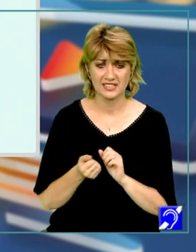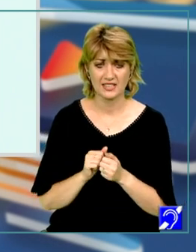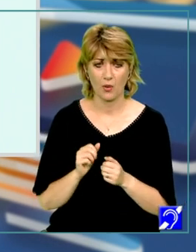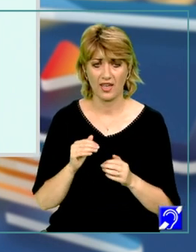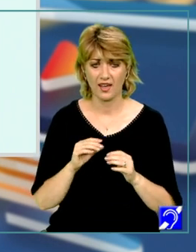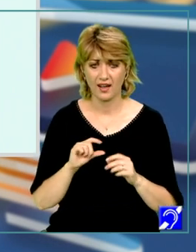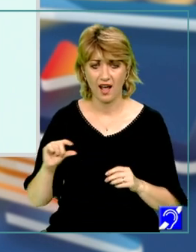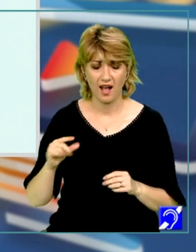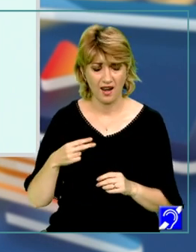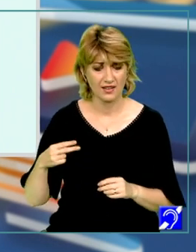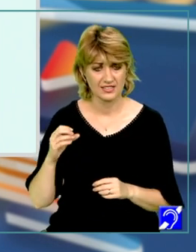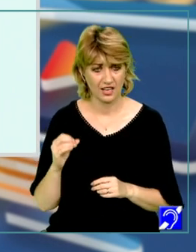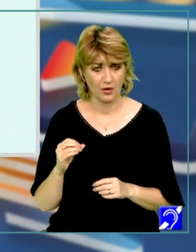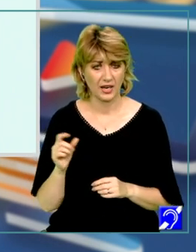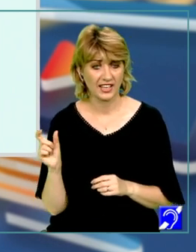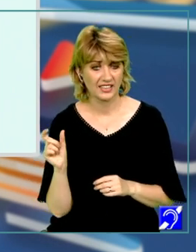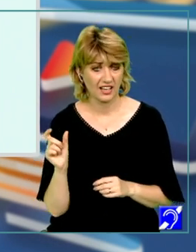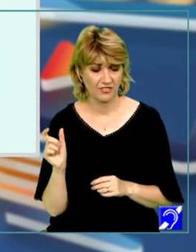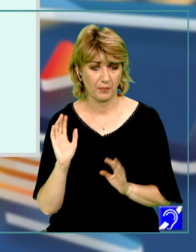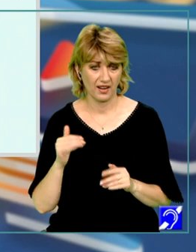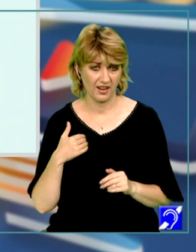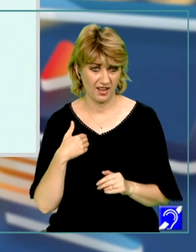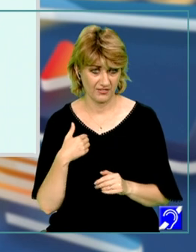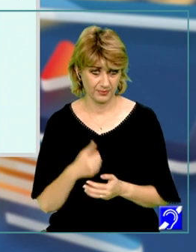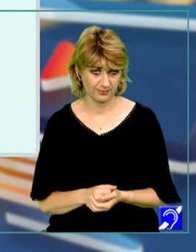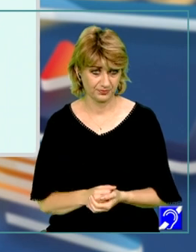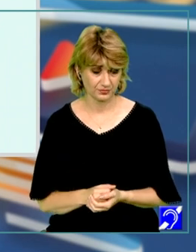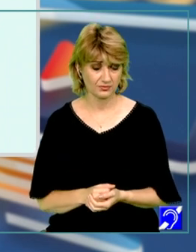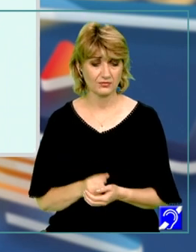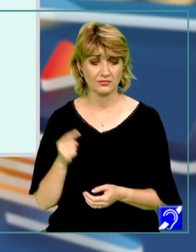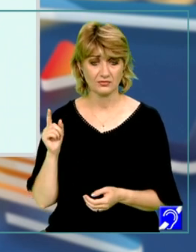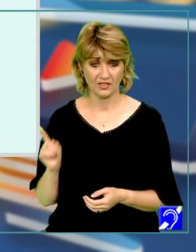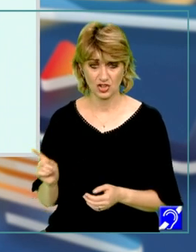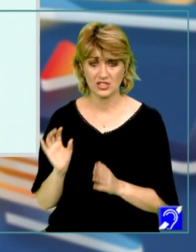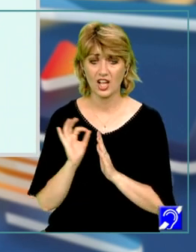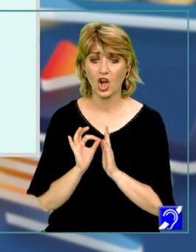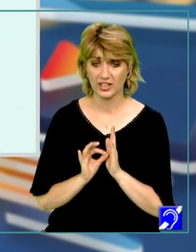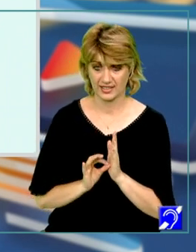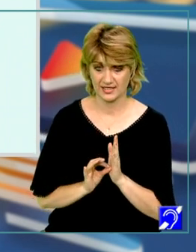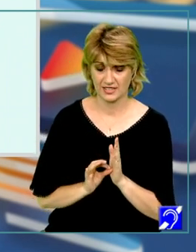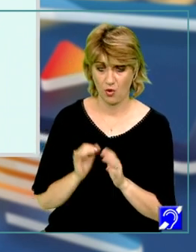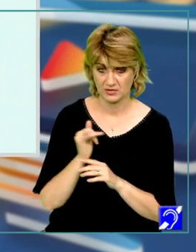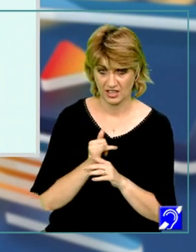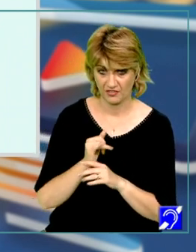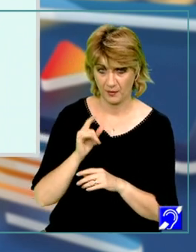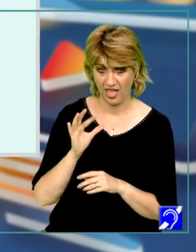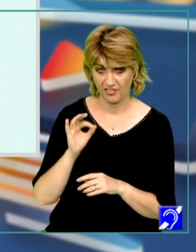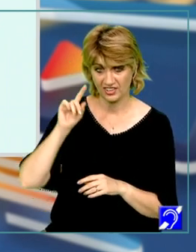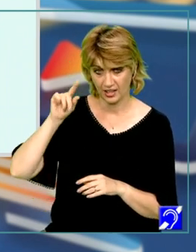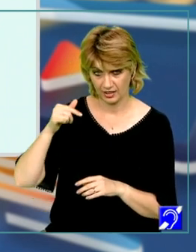0, repet, pe intervalul pe care avem studiu. În aceste condiții observăm că f derivat de x,